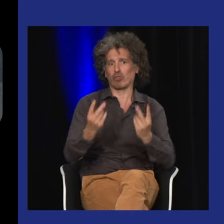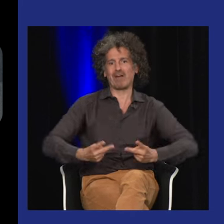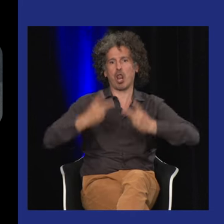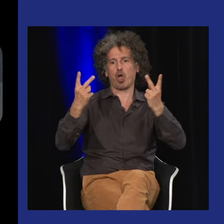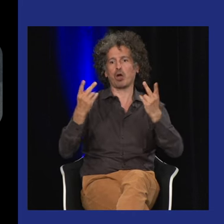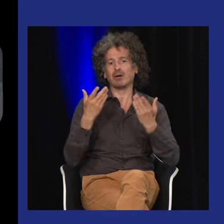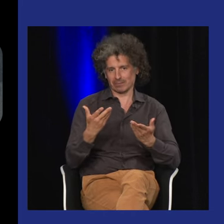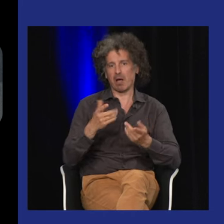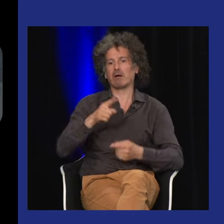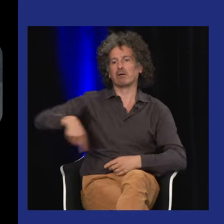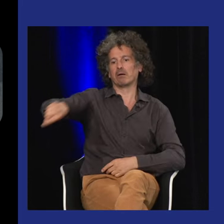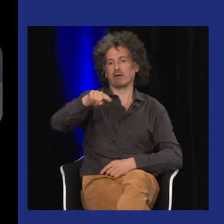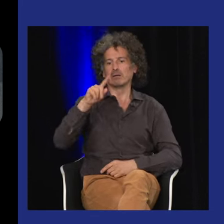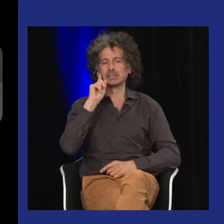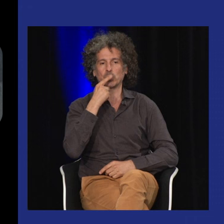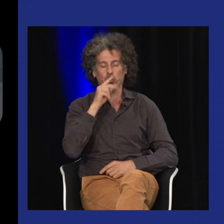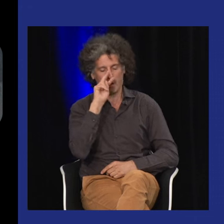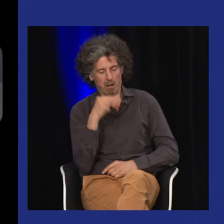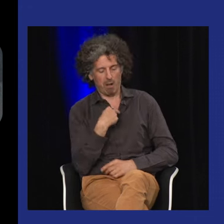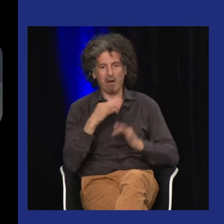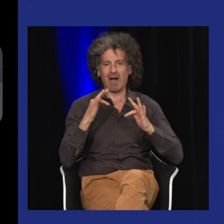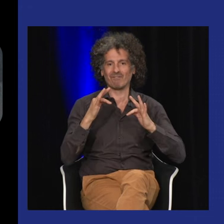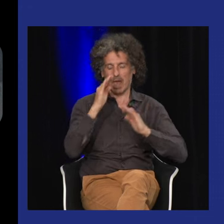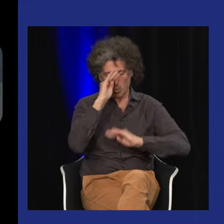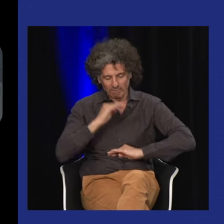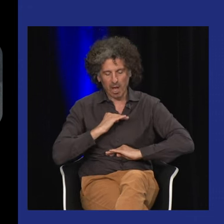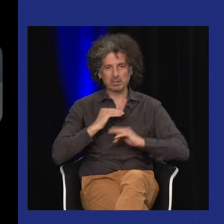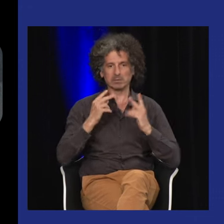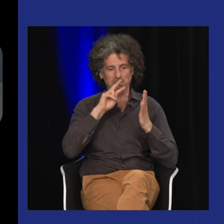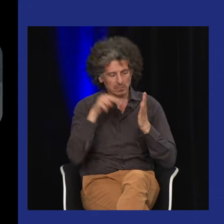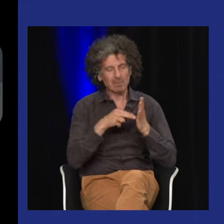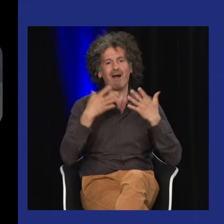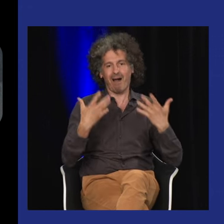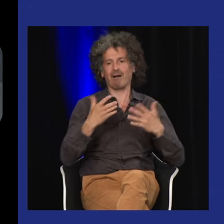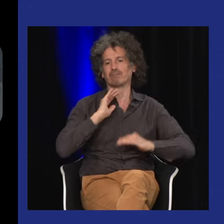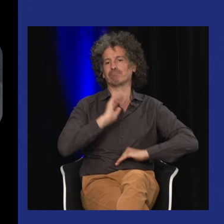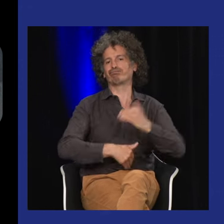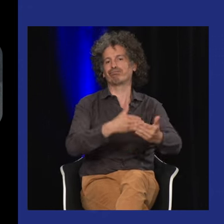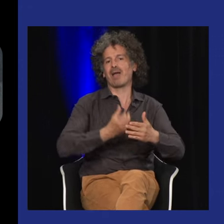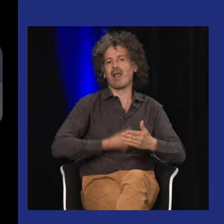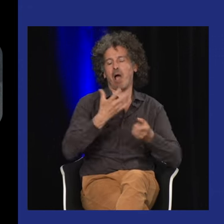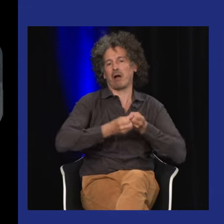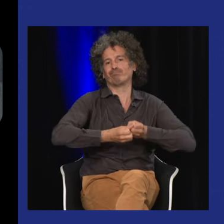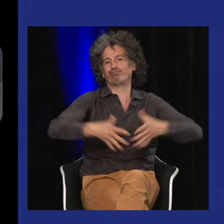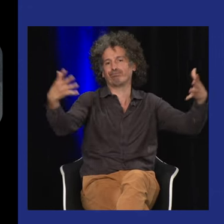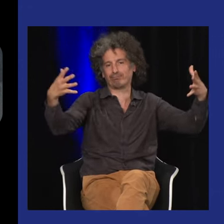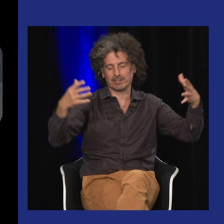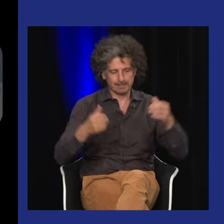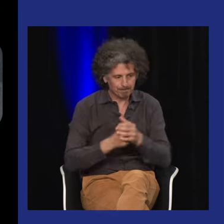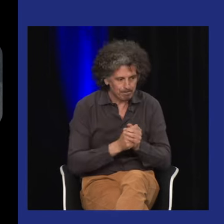exemple vraiment de dire par exemple Cuxac qui a valorisé l'iconicité on a travaillé la confiance en soi